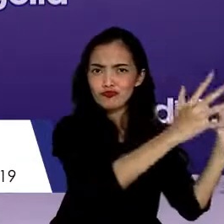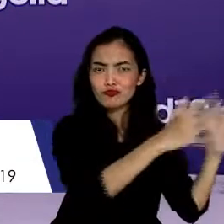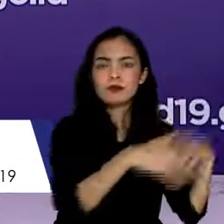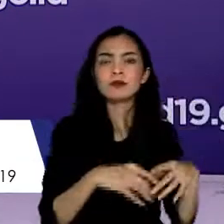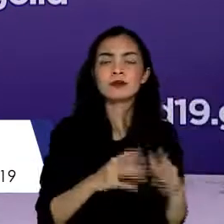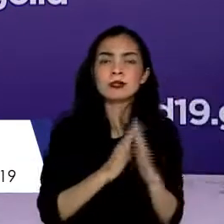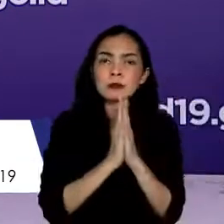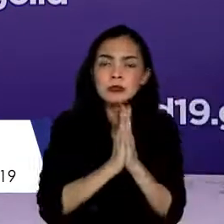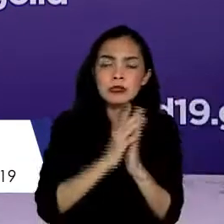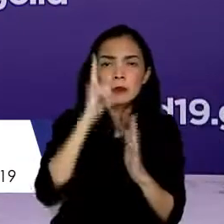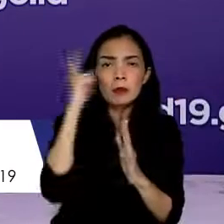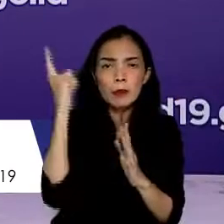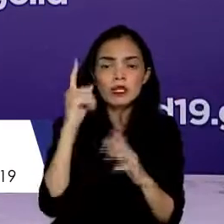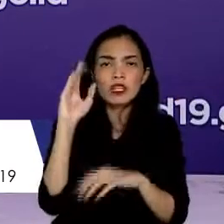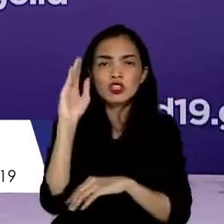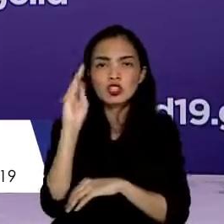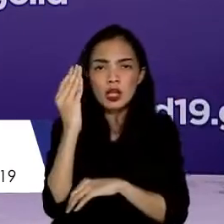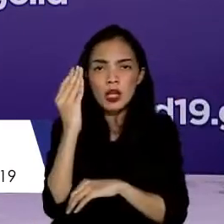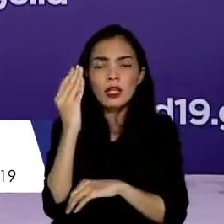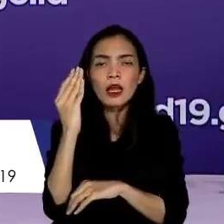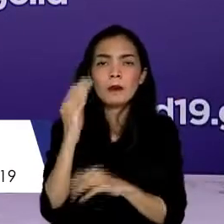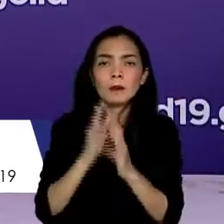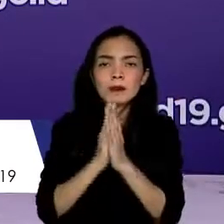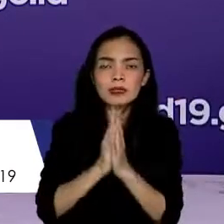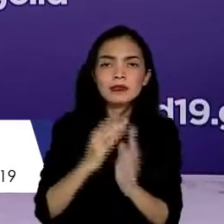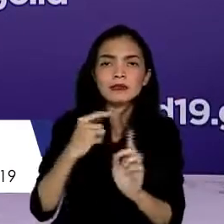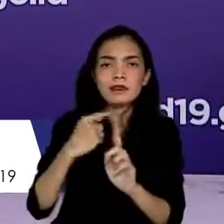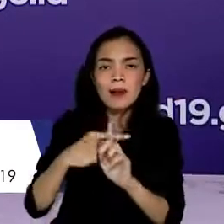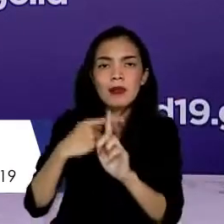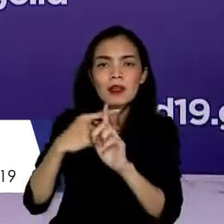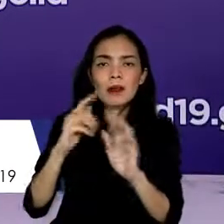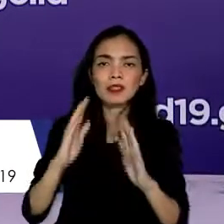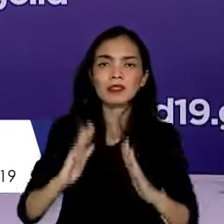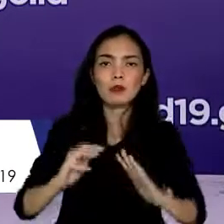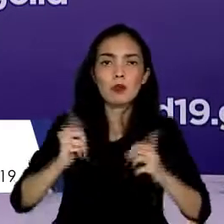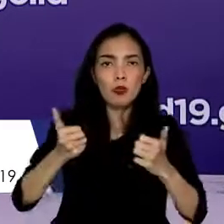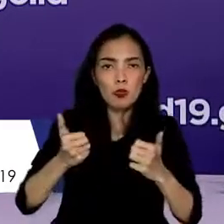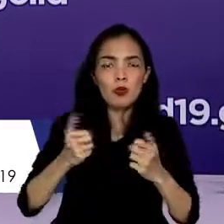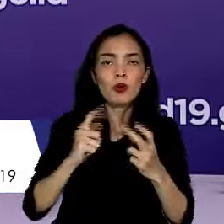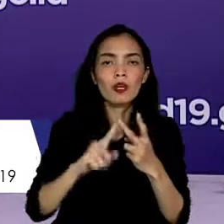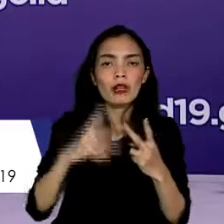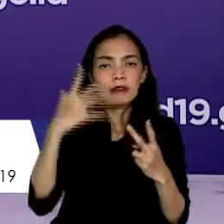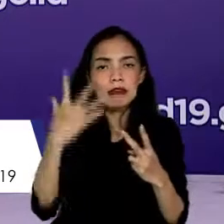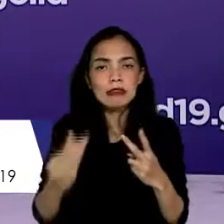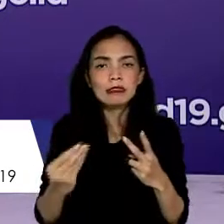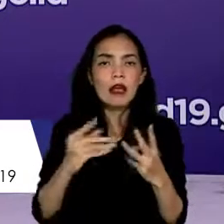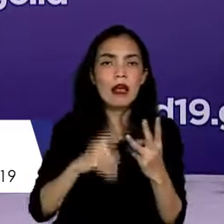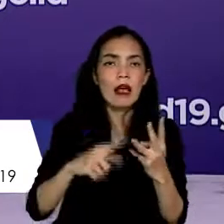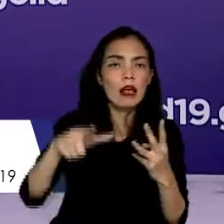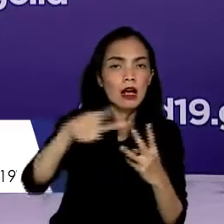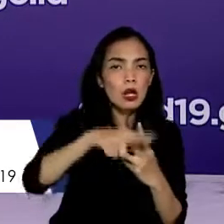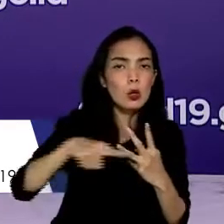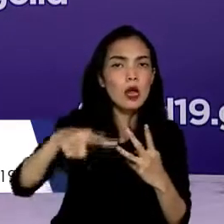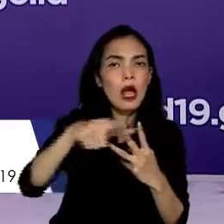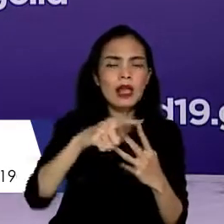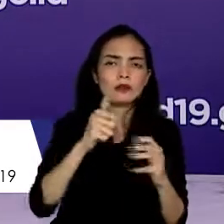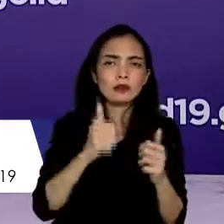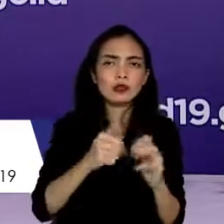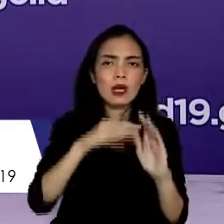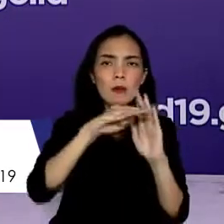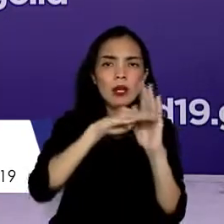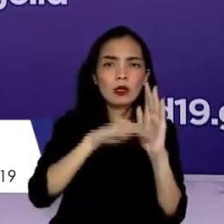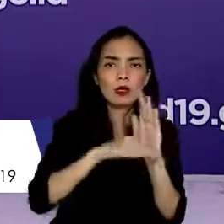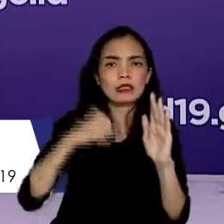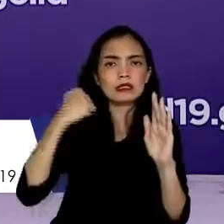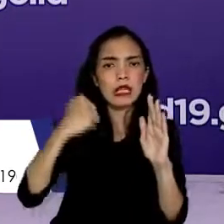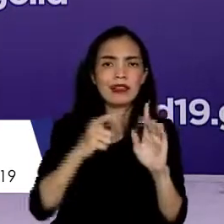dimohon kepada pemerintah DKI Jakarta untuk meningkatkan angka kesembuhan dan meningkatkan desa kelurahan di wilayahnya untuk patuh